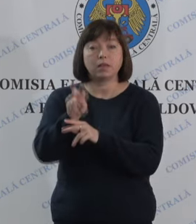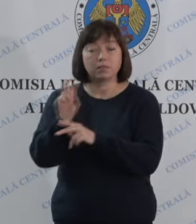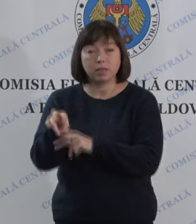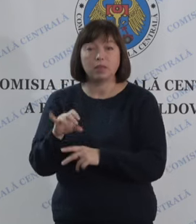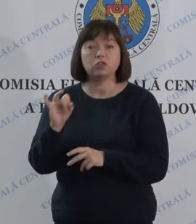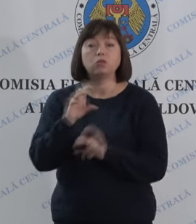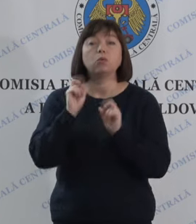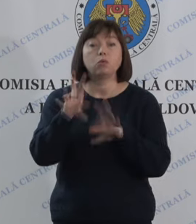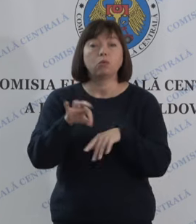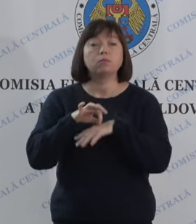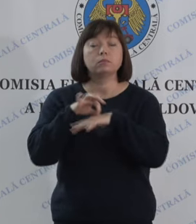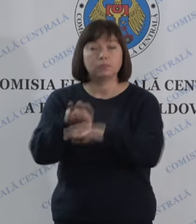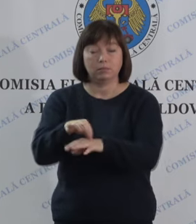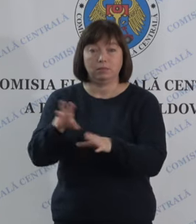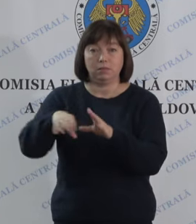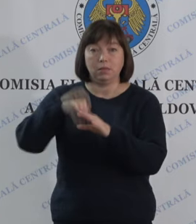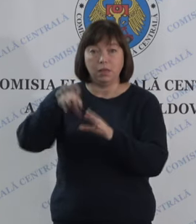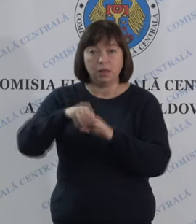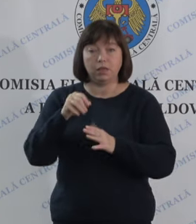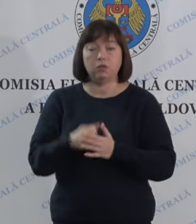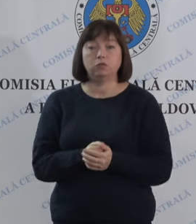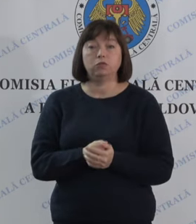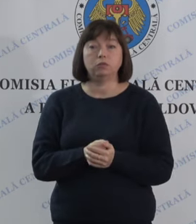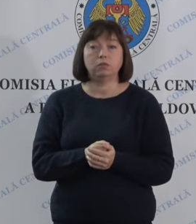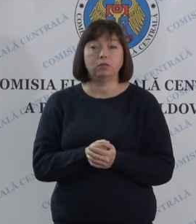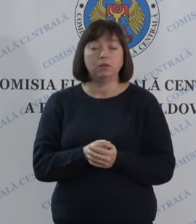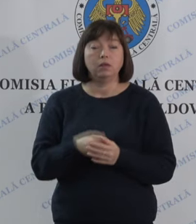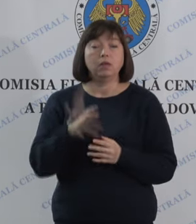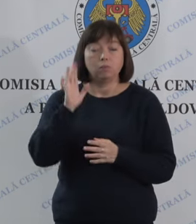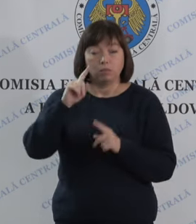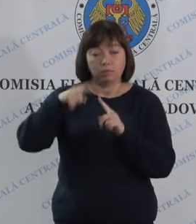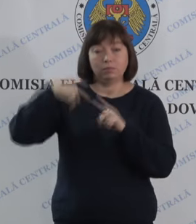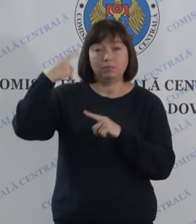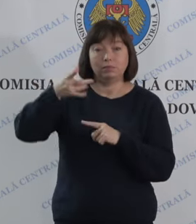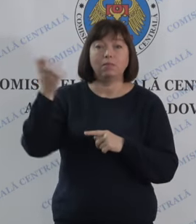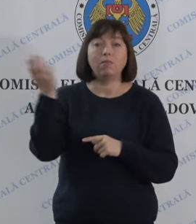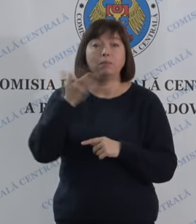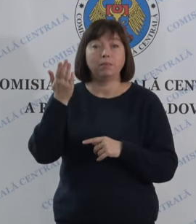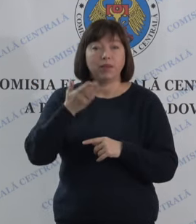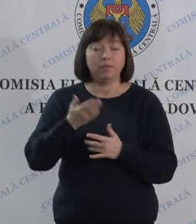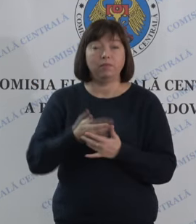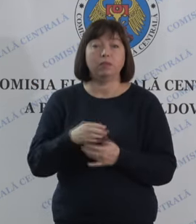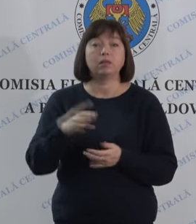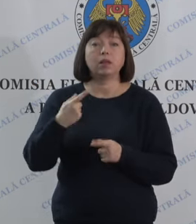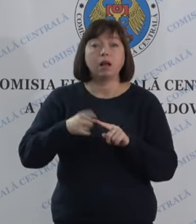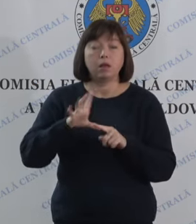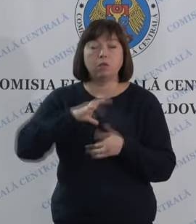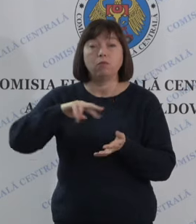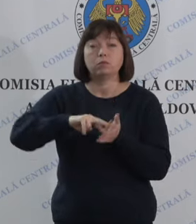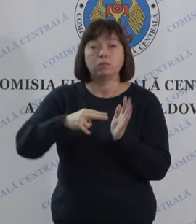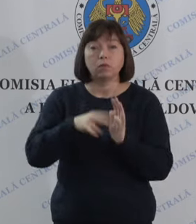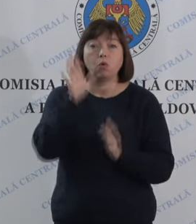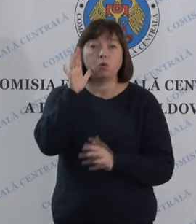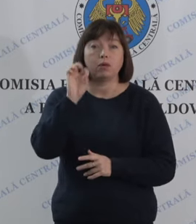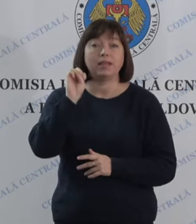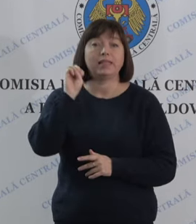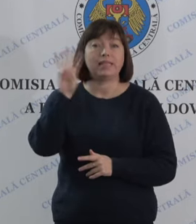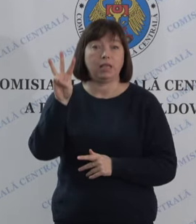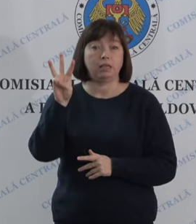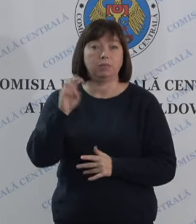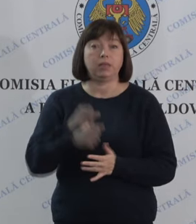modul de desfășurare a alegerilor, revenind la următorul briefing programat pentru ora 13.